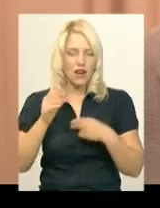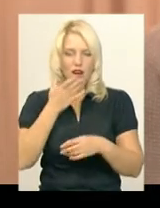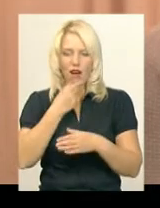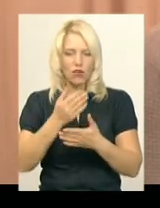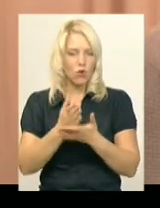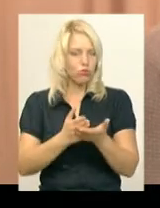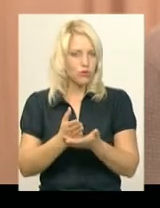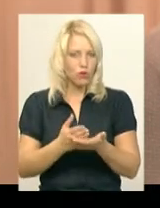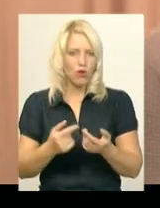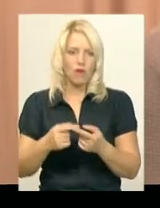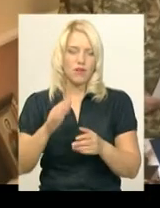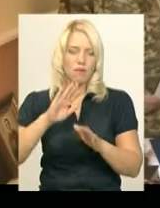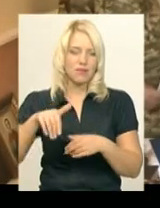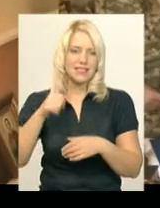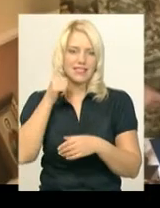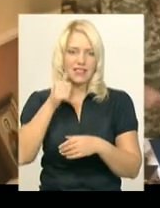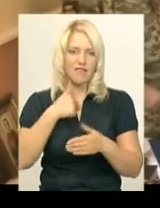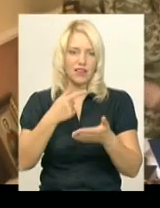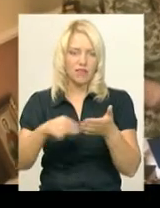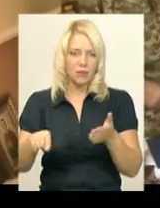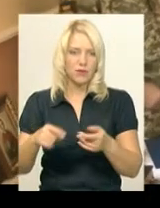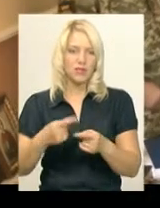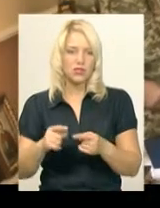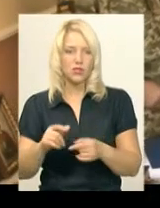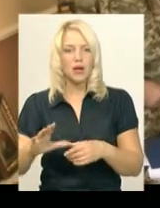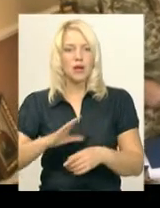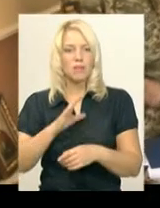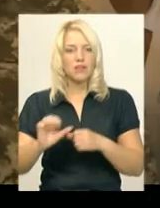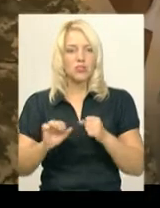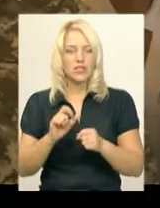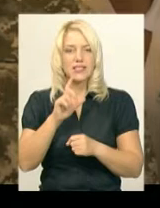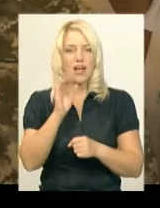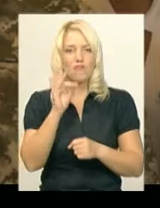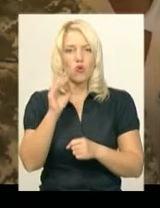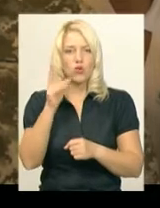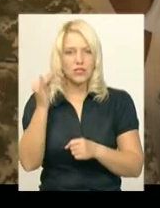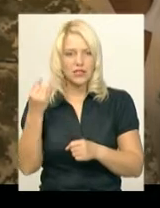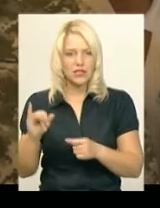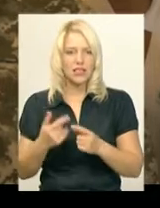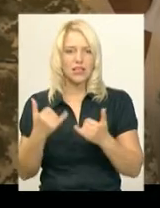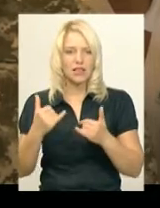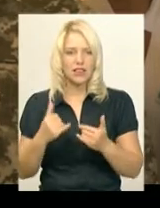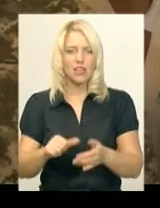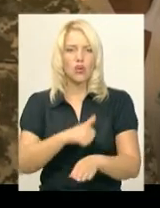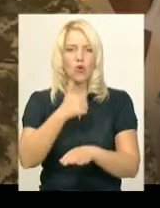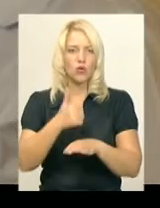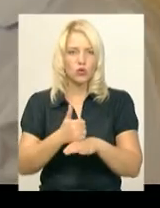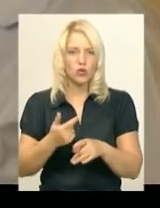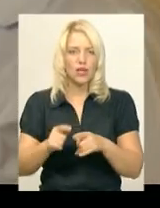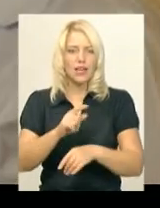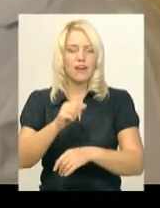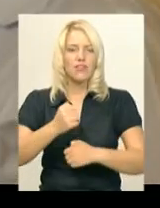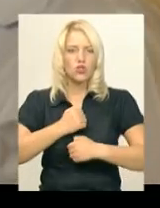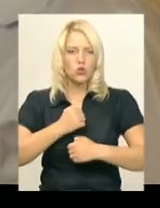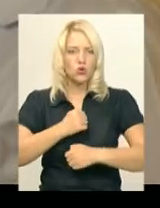післязавтра виписуюсь. Колишній керівник цього шпиталю Олександр Завроцький нині очолює військово-медичний клінічний центр центр